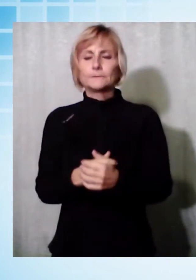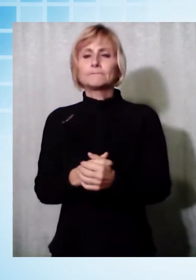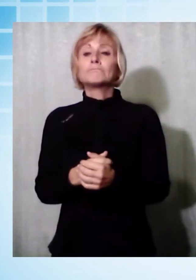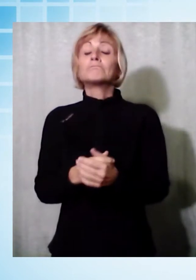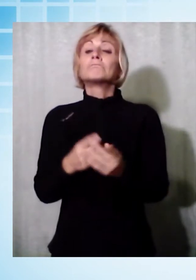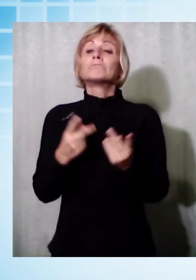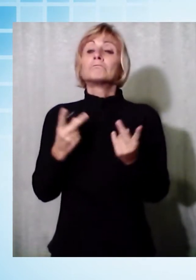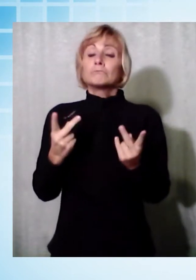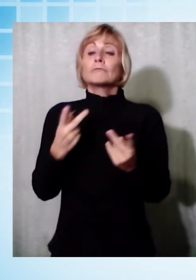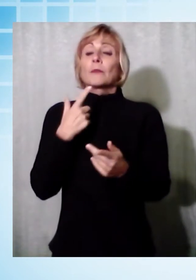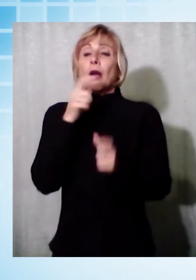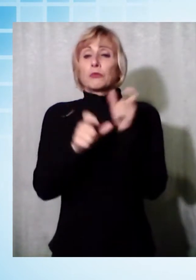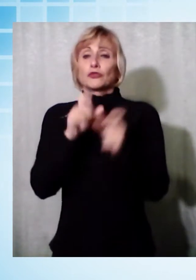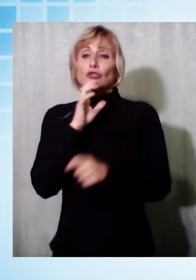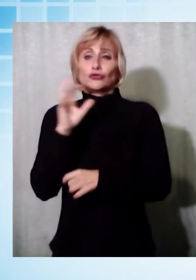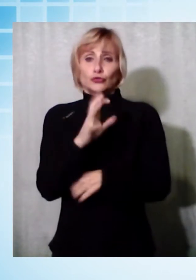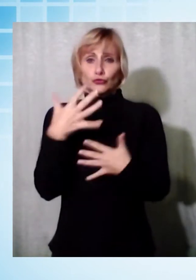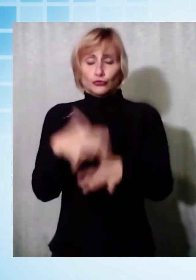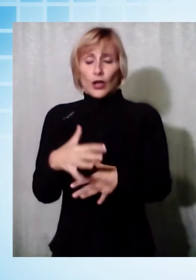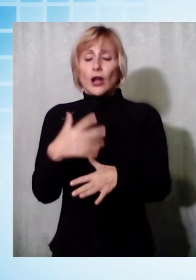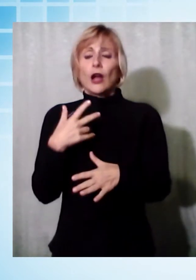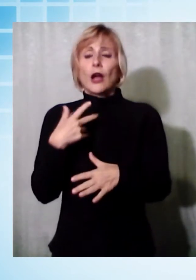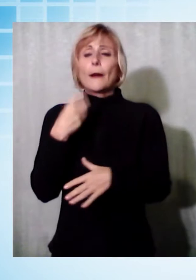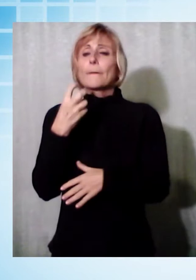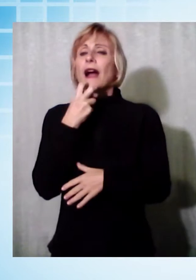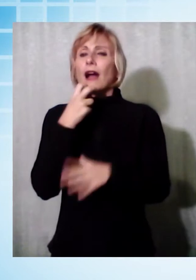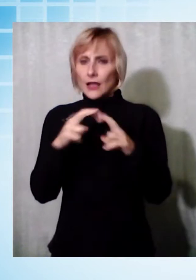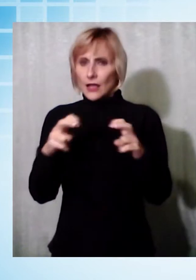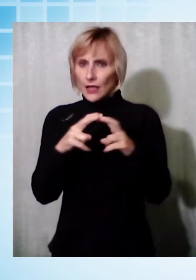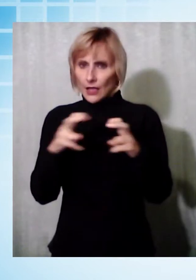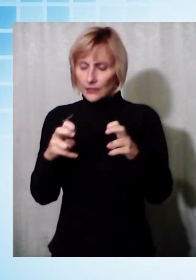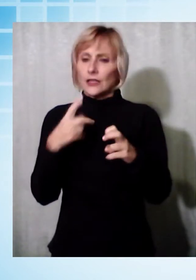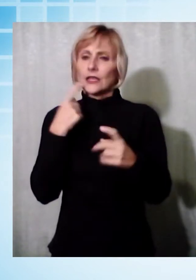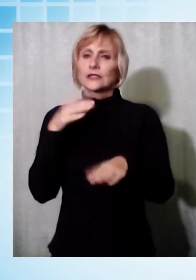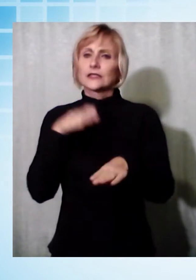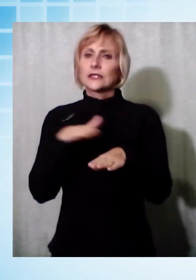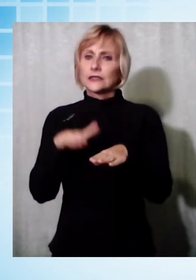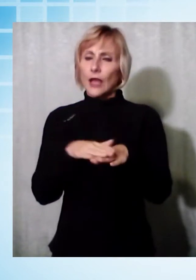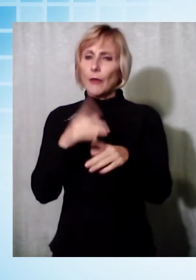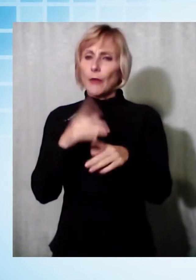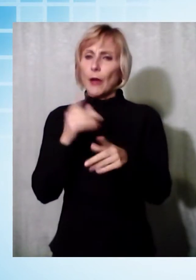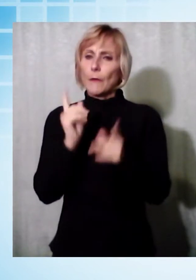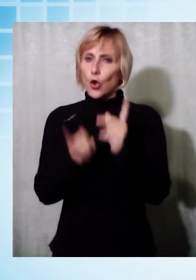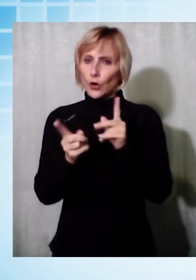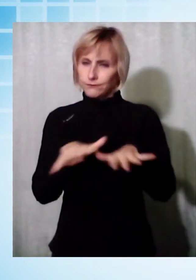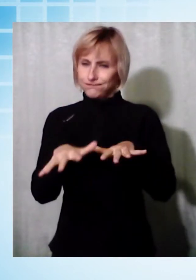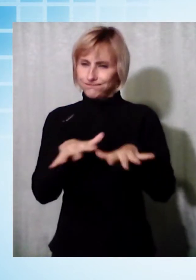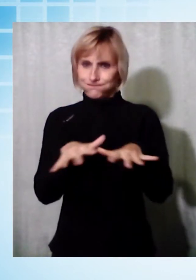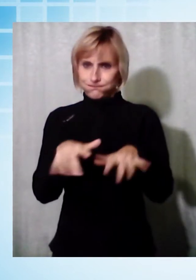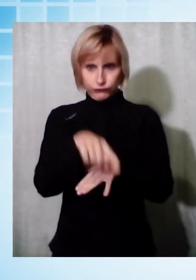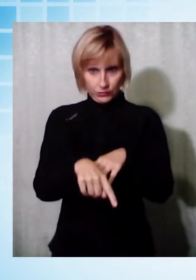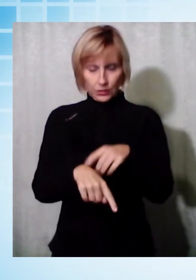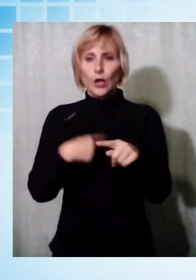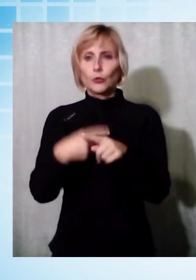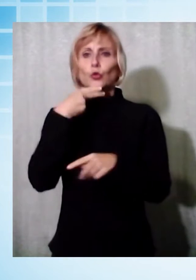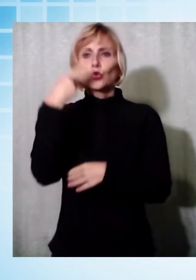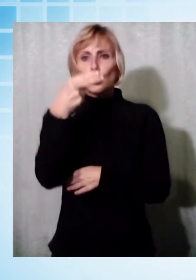condotte. L'inchiesta della Procura di Massa fa tremare il sistema sociopolitico a Poana e non solo e vede anche diversi indagati illustri, fra cui il